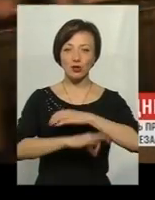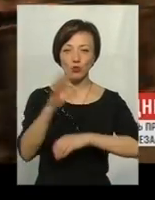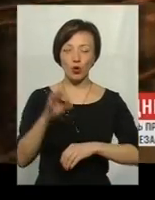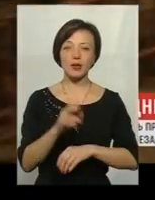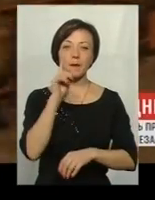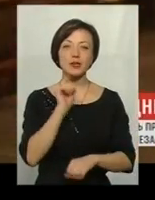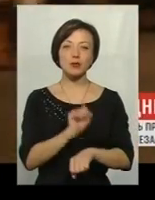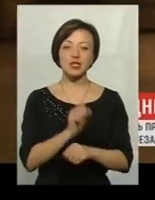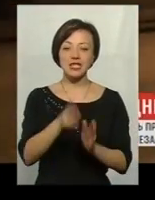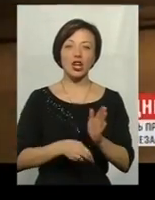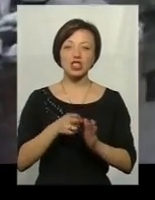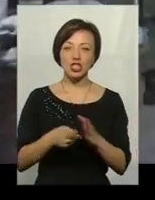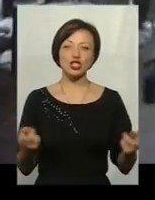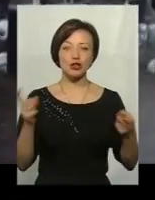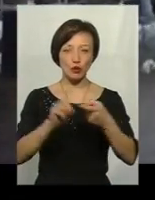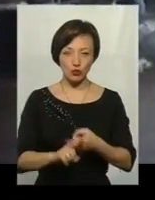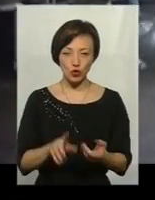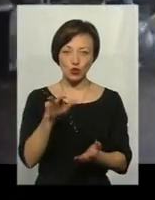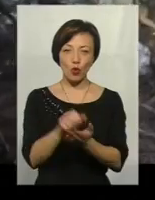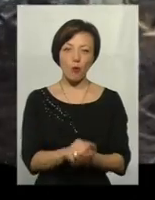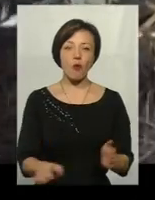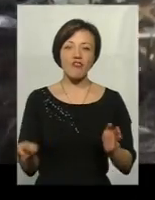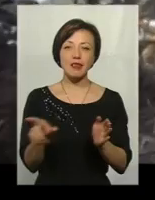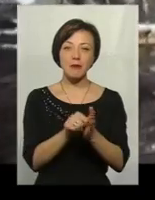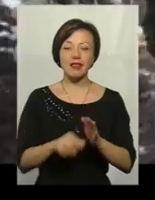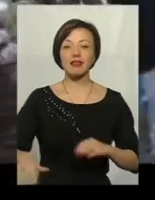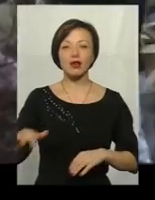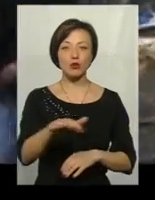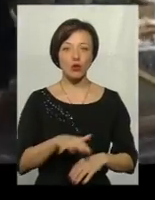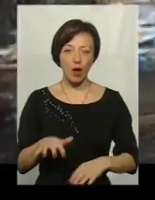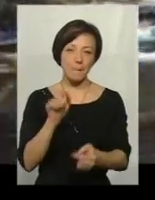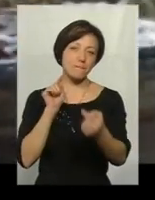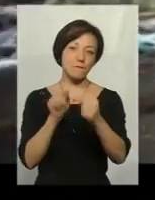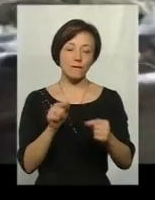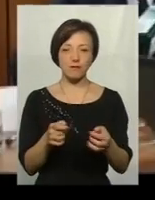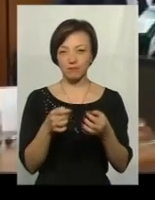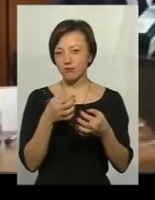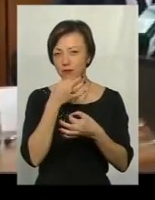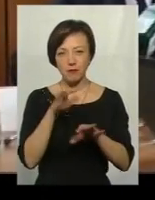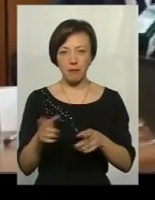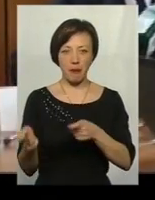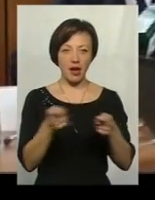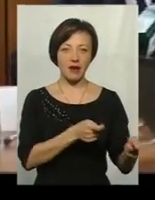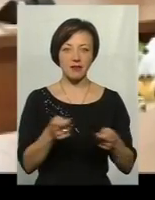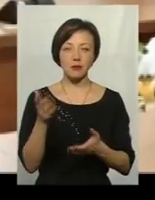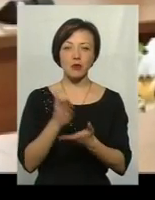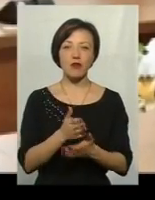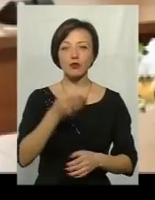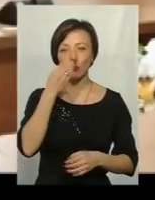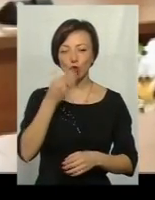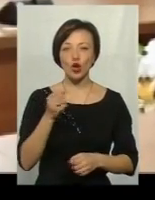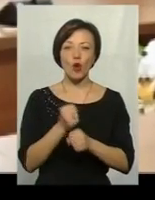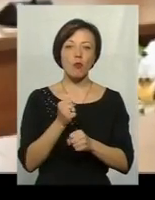ті призупинили залізничне сполучення з окупованими територіями, бойкотуючи усякі перевезення. Перебуваючи в Ужгороді із